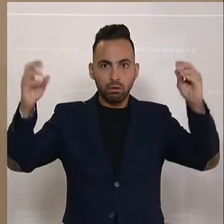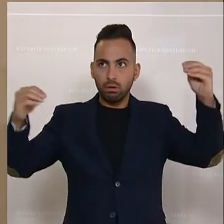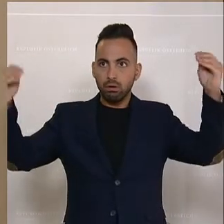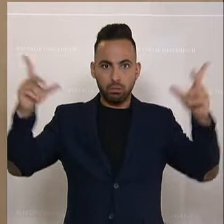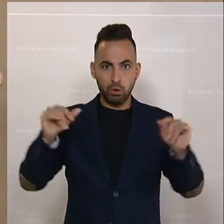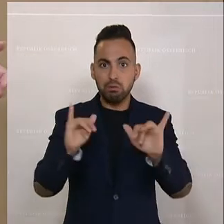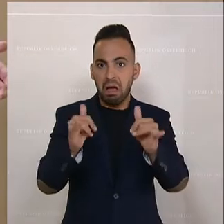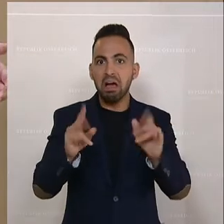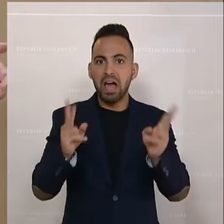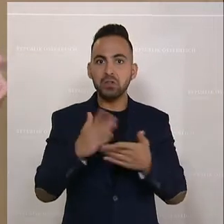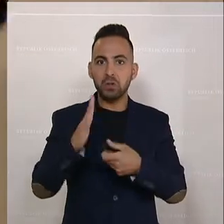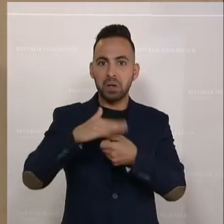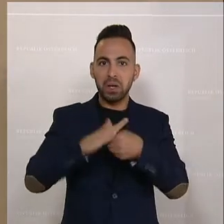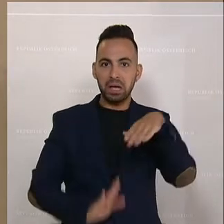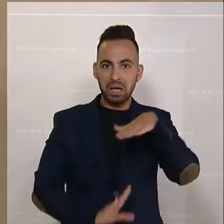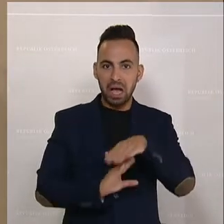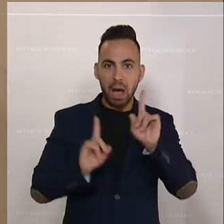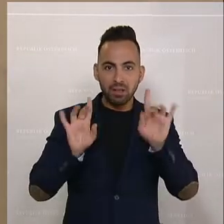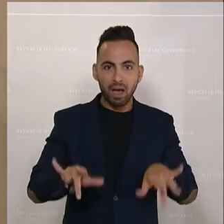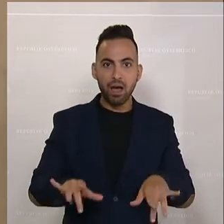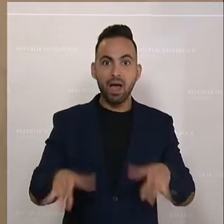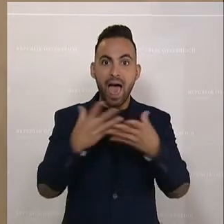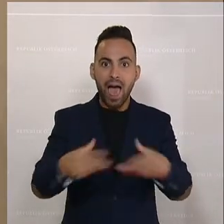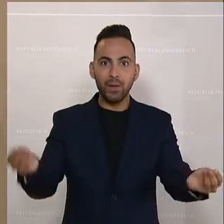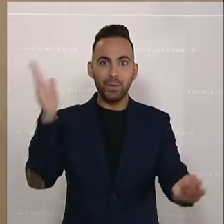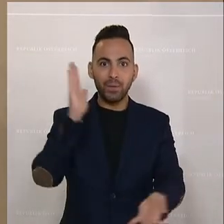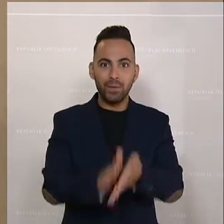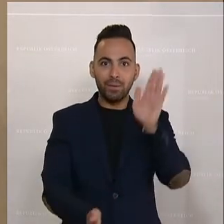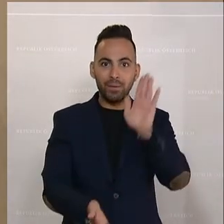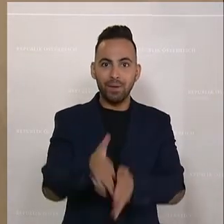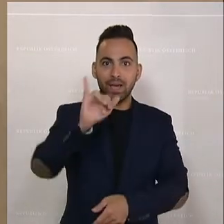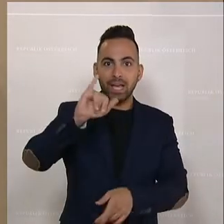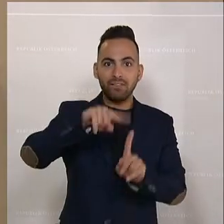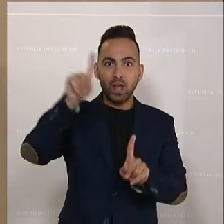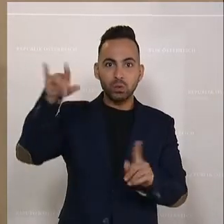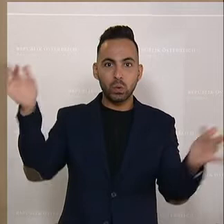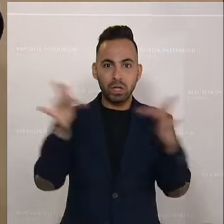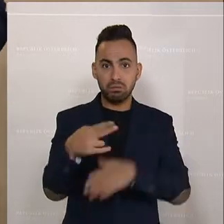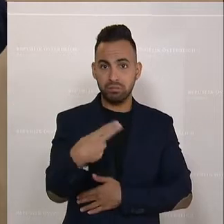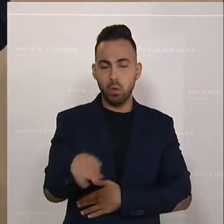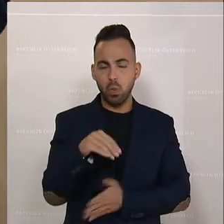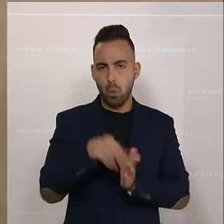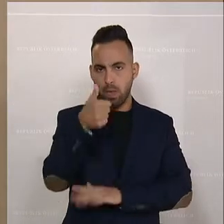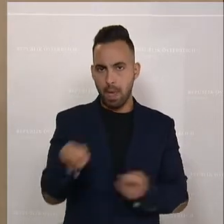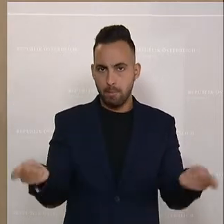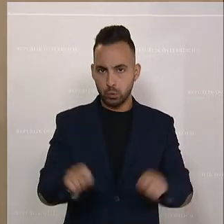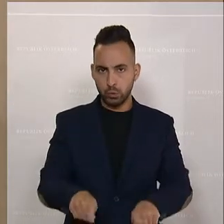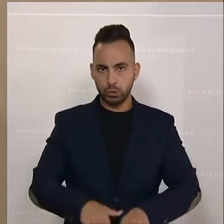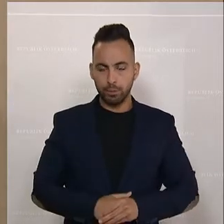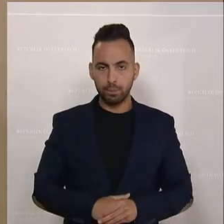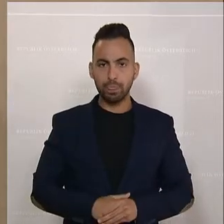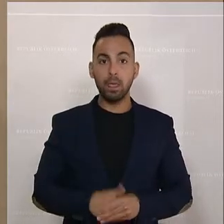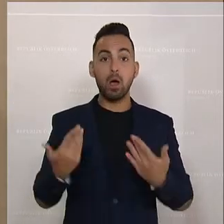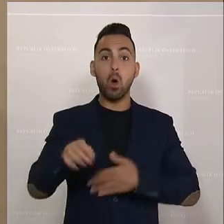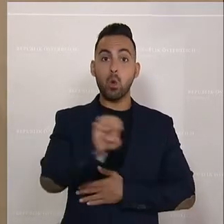ja, kann man schon machen. Nur ein Heilmittel gegen Inflation ist es nicht. Zum Schluss noch. Wenn